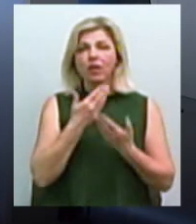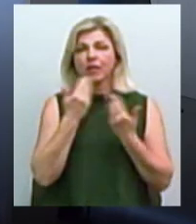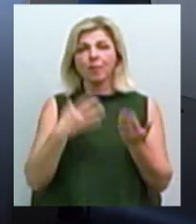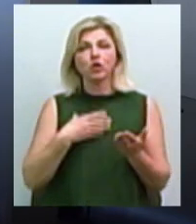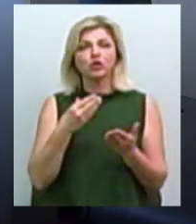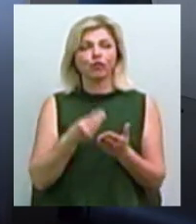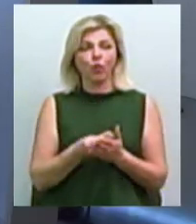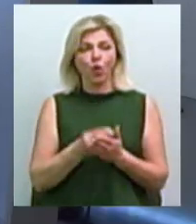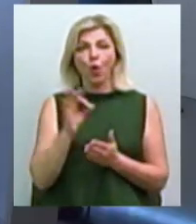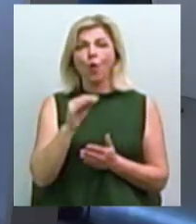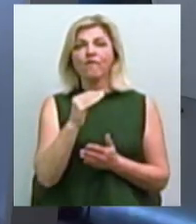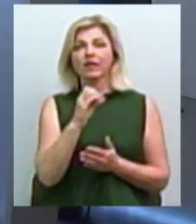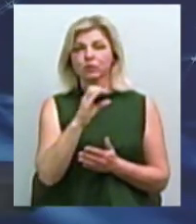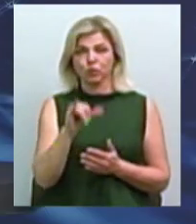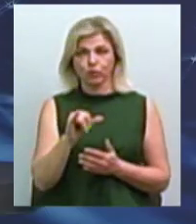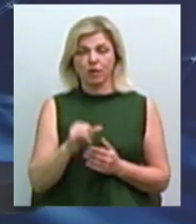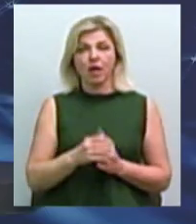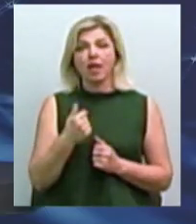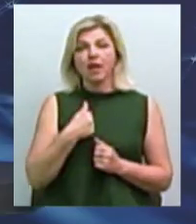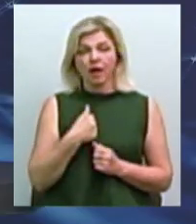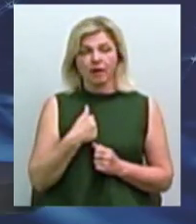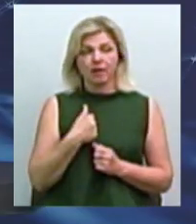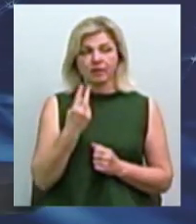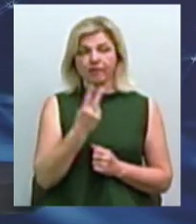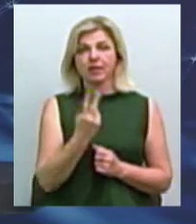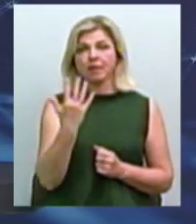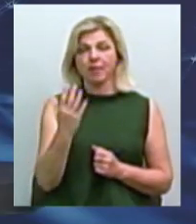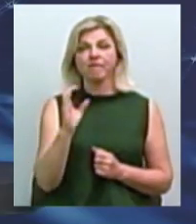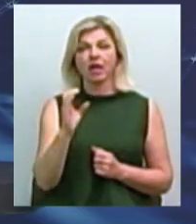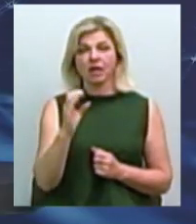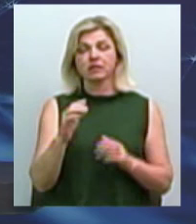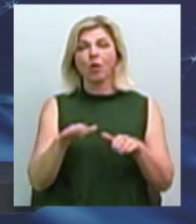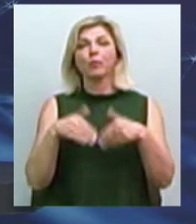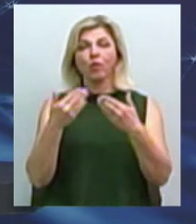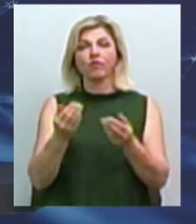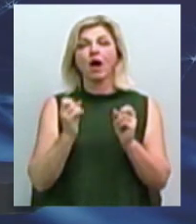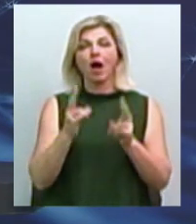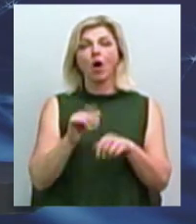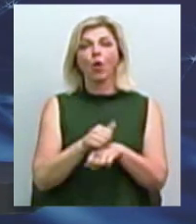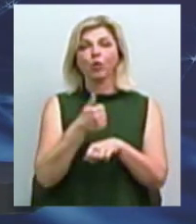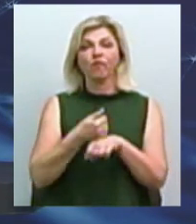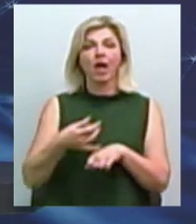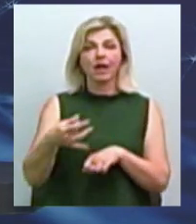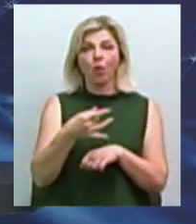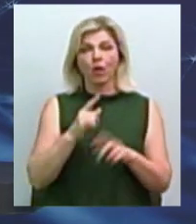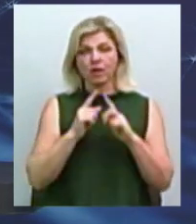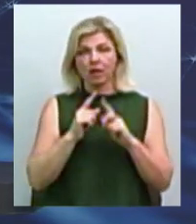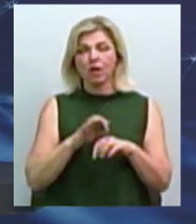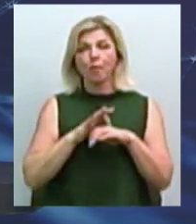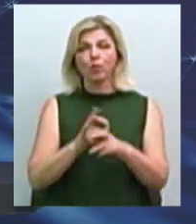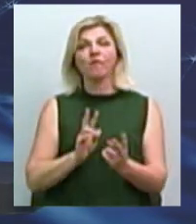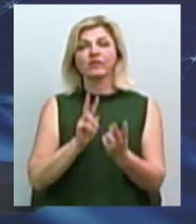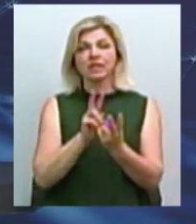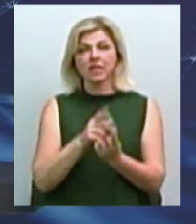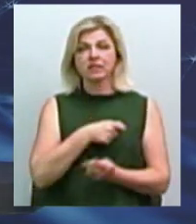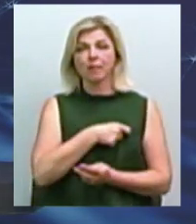офісу. І я 25 вересня запланувала, голова регіональної ради, проведення зустрічі з депутатами